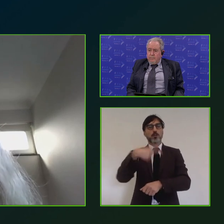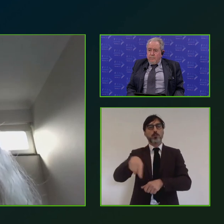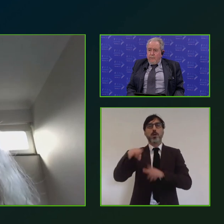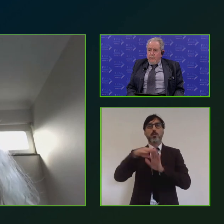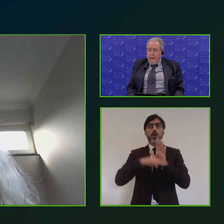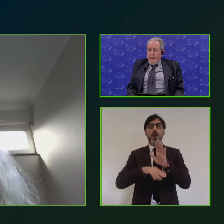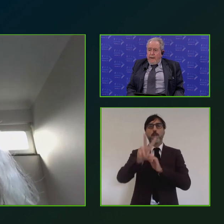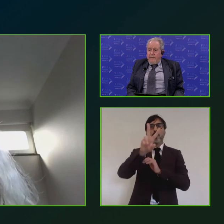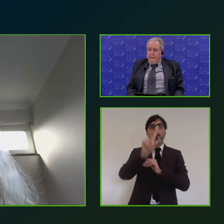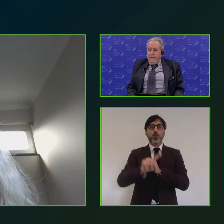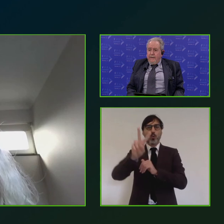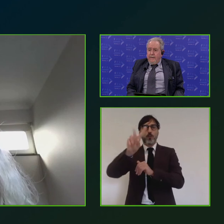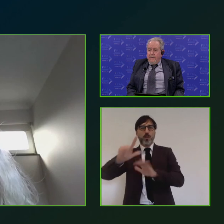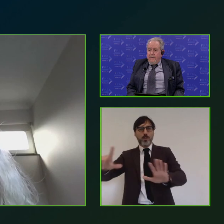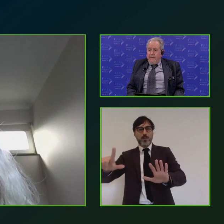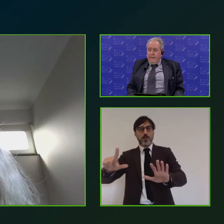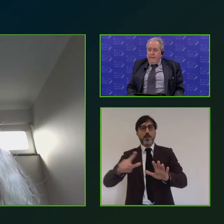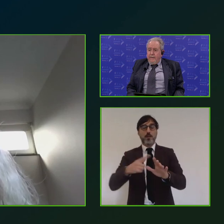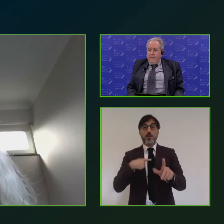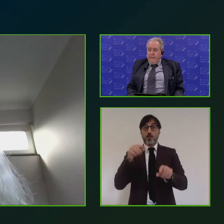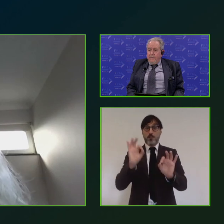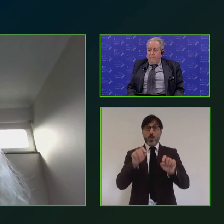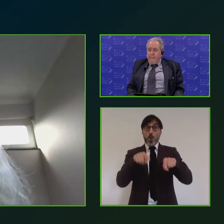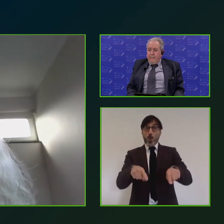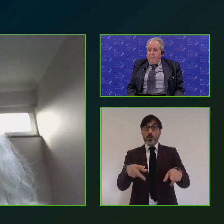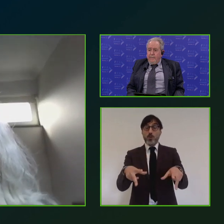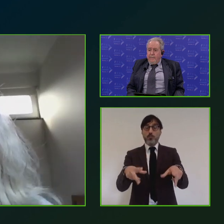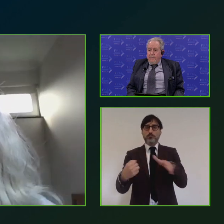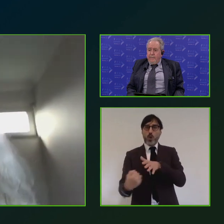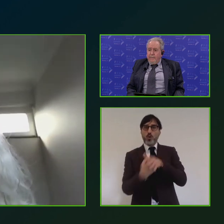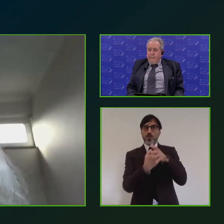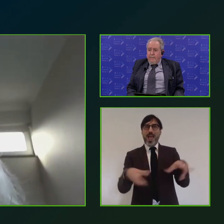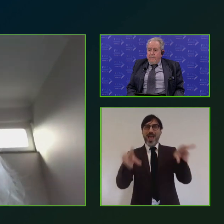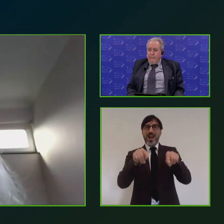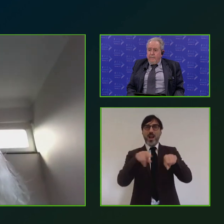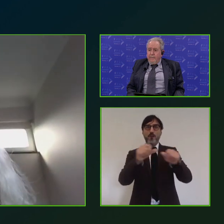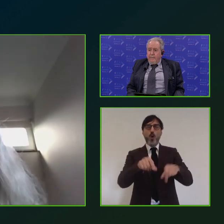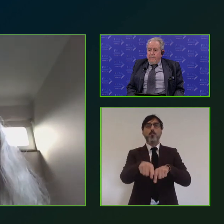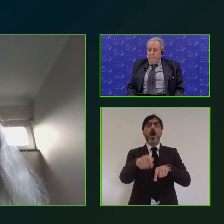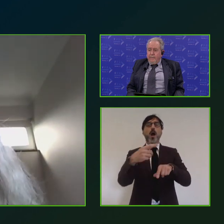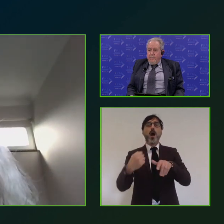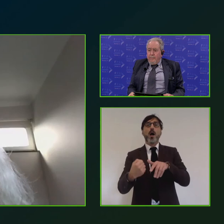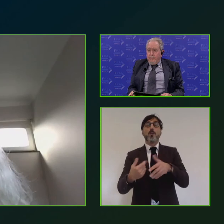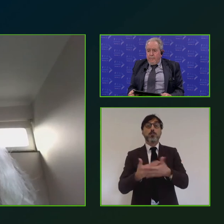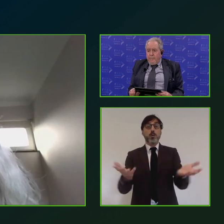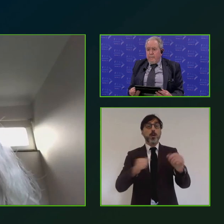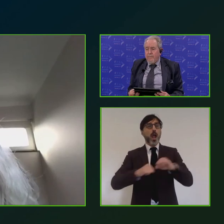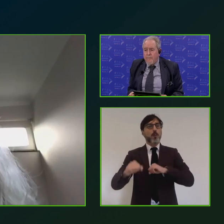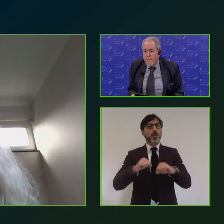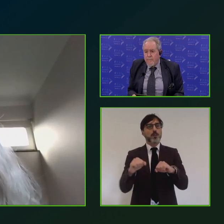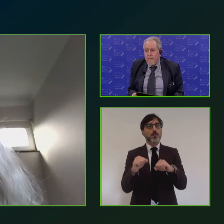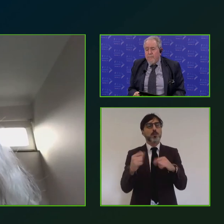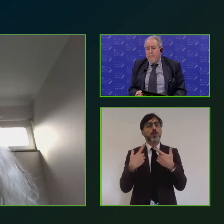-27 grazie allora questo sostegno alla riforma da pubblica amministrazione potrà anche